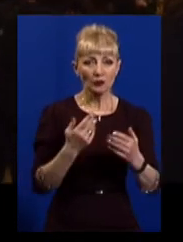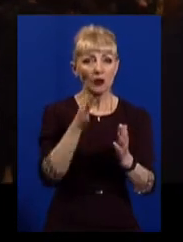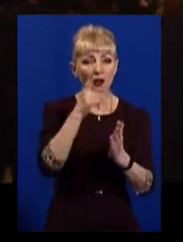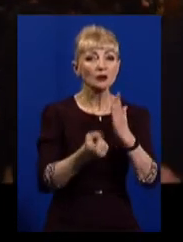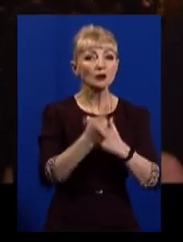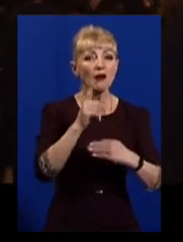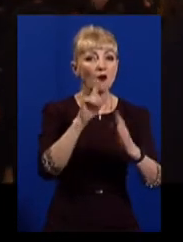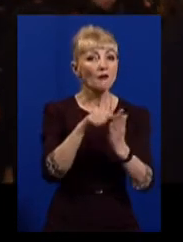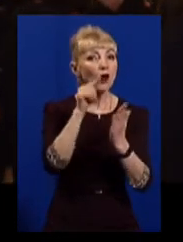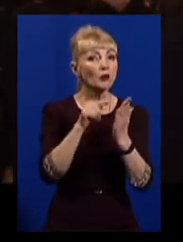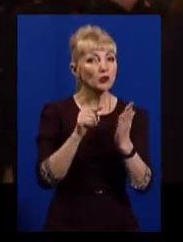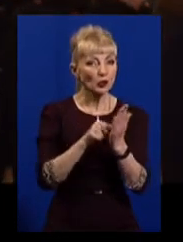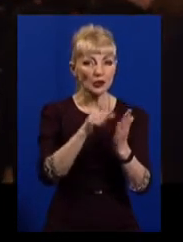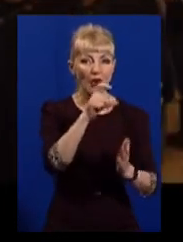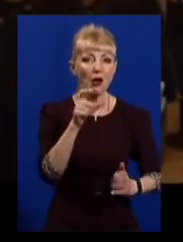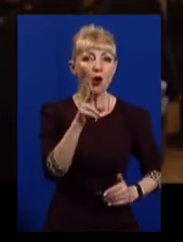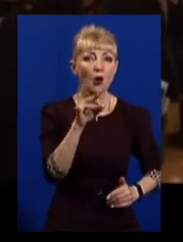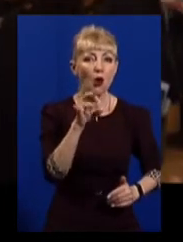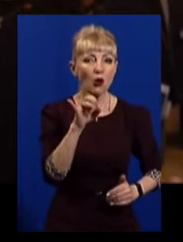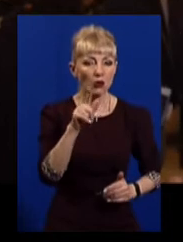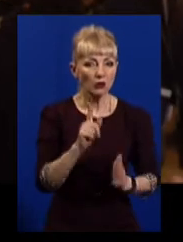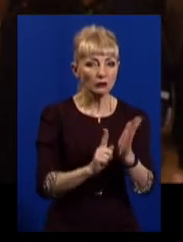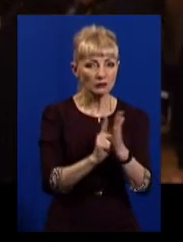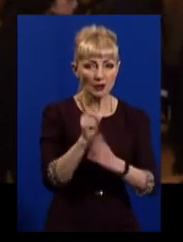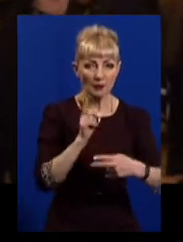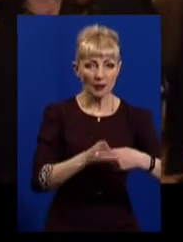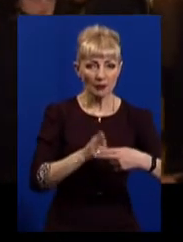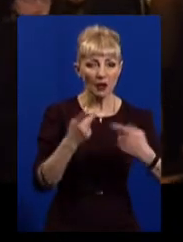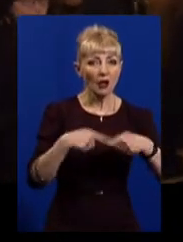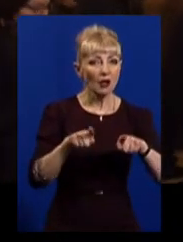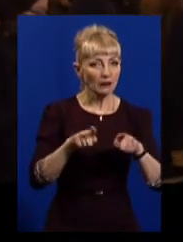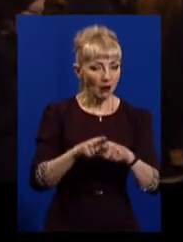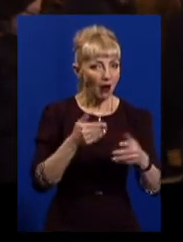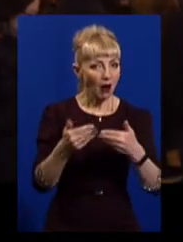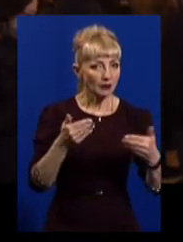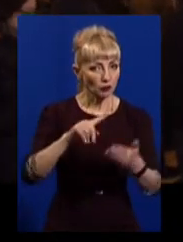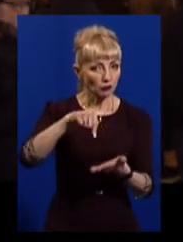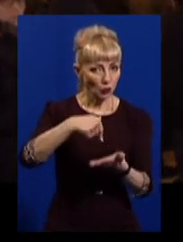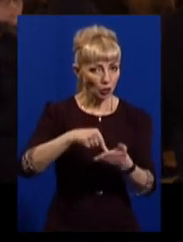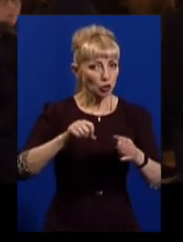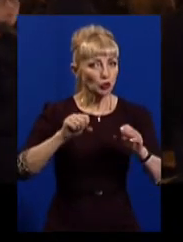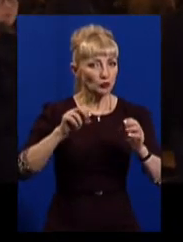екологів, з'явилися гальма. «Така установка у місті може знаходитись на території міста?